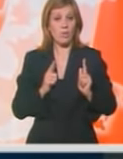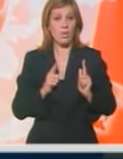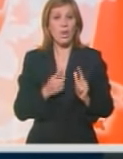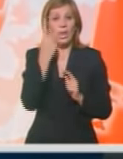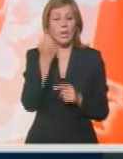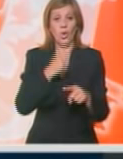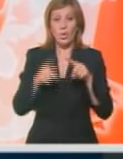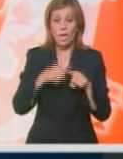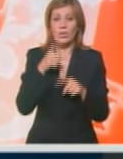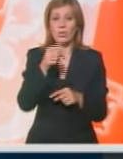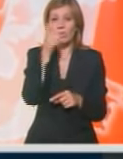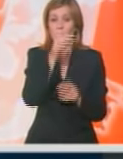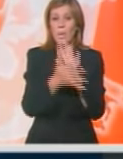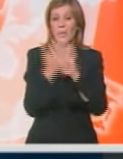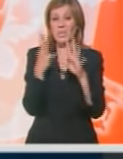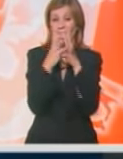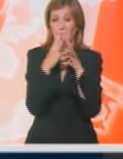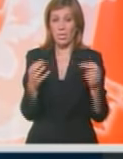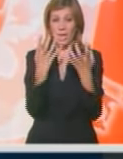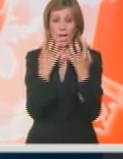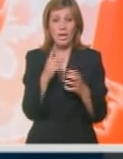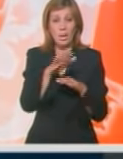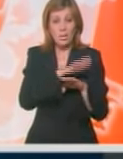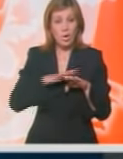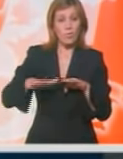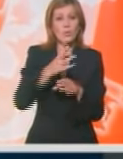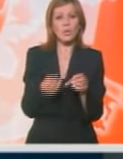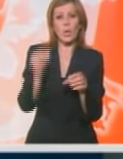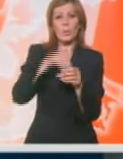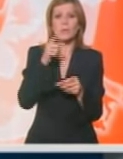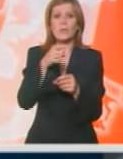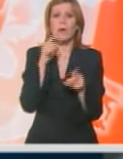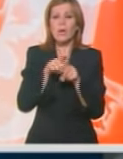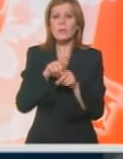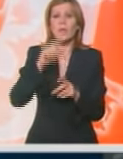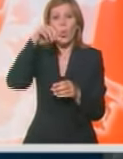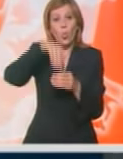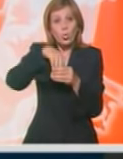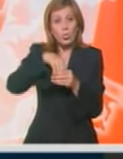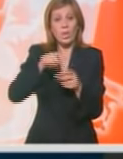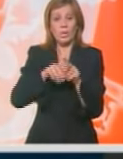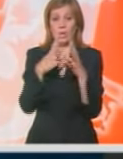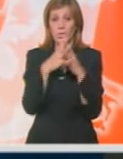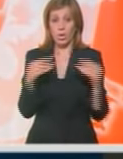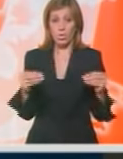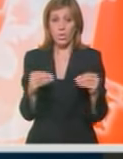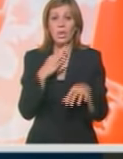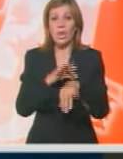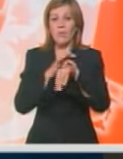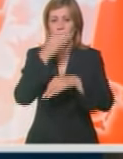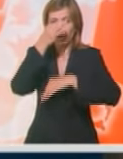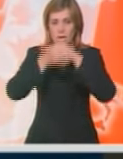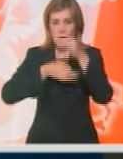Jedan od razloga je to što brže topljenje njihove površine doprinosi topljenju i njihove unutrašnjosti. Vođa